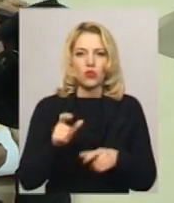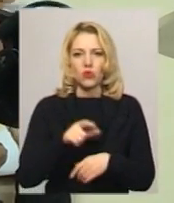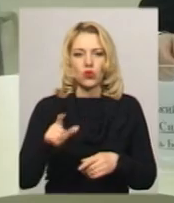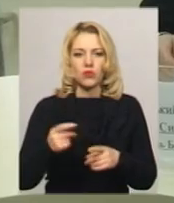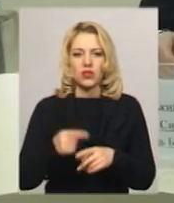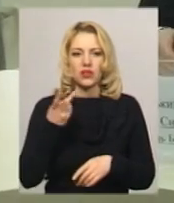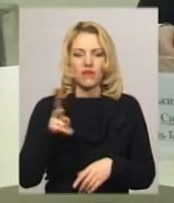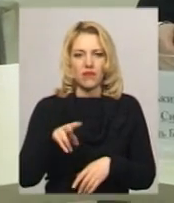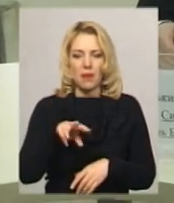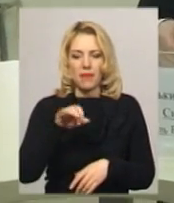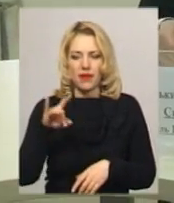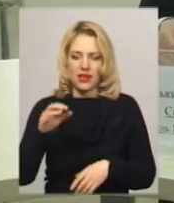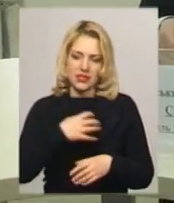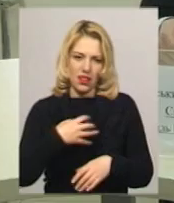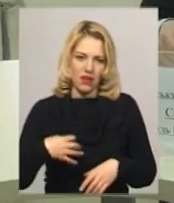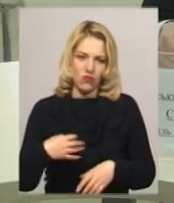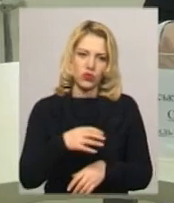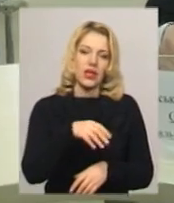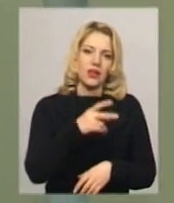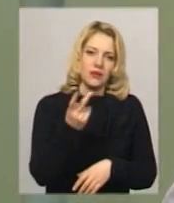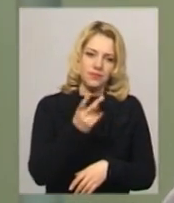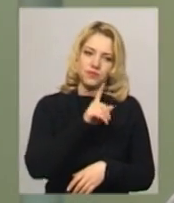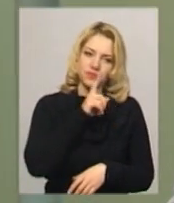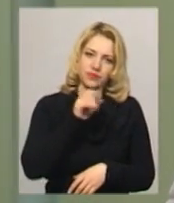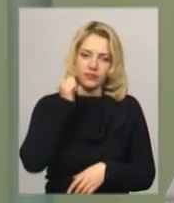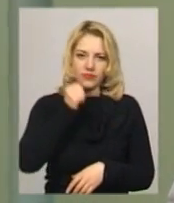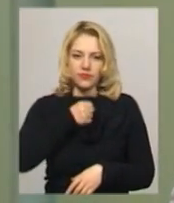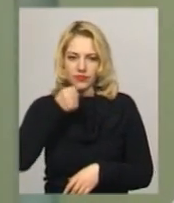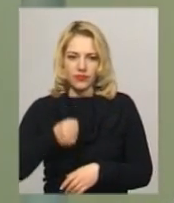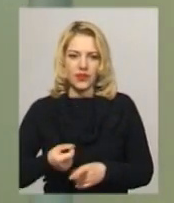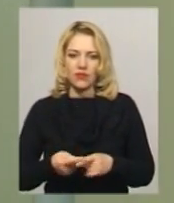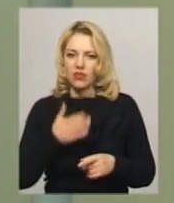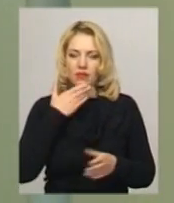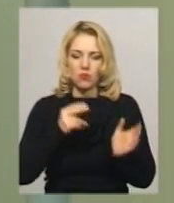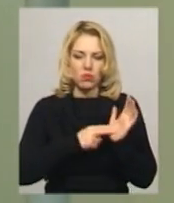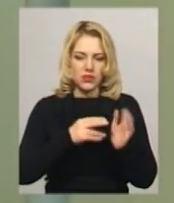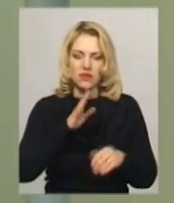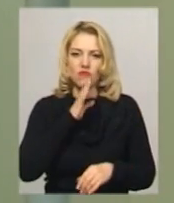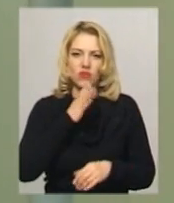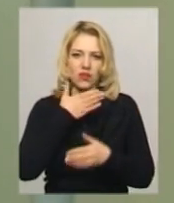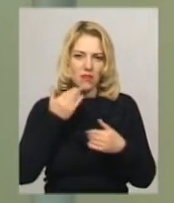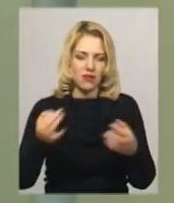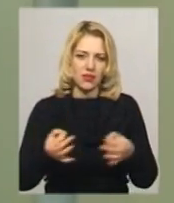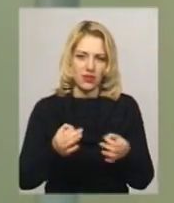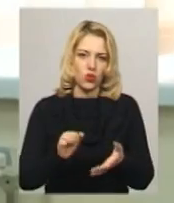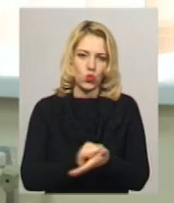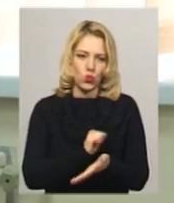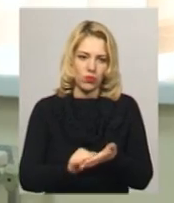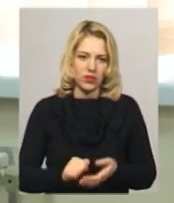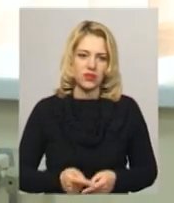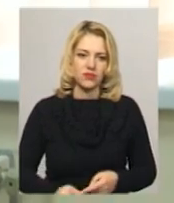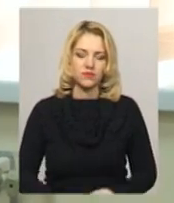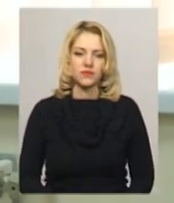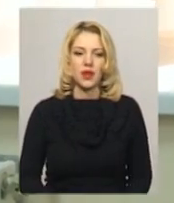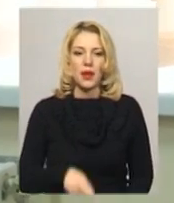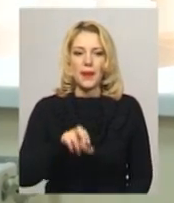двома мерами Славути – Василем Сидором і Дмитром Палієм. Вона не приписана, вона документів ніяких не має. Дмитро